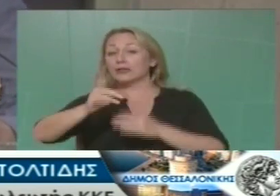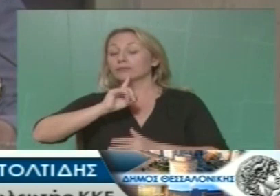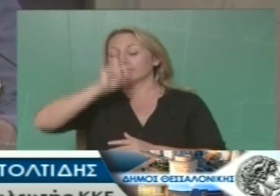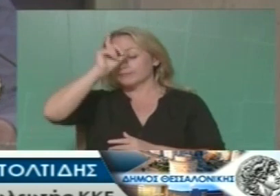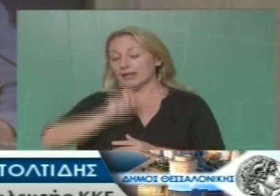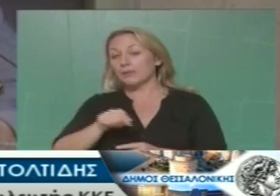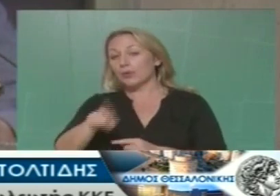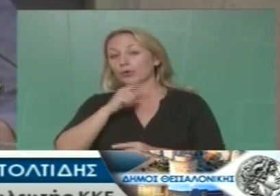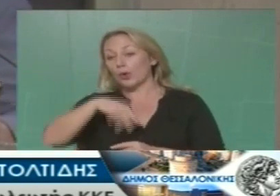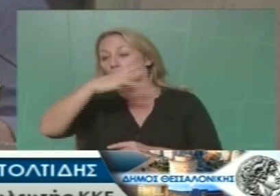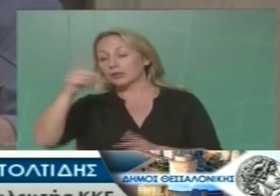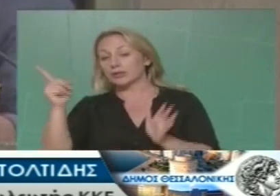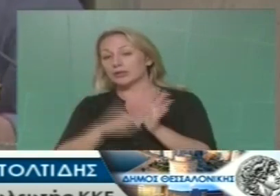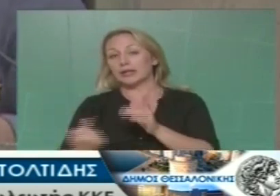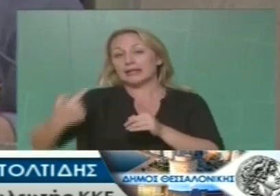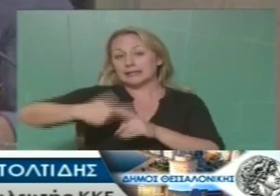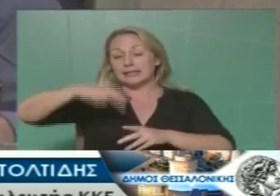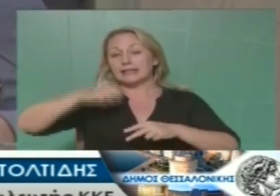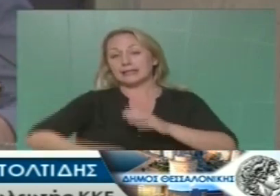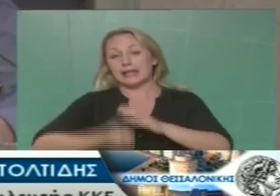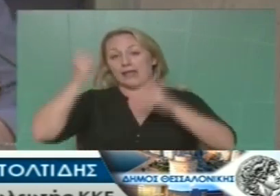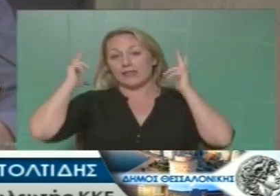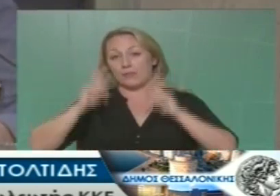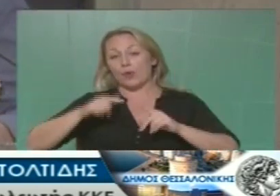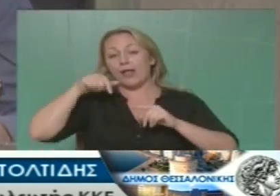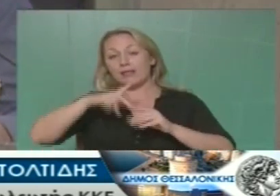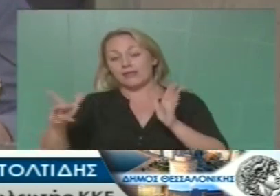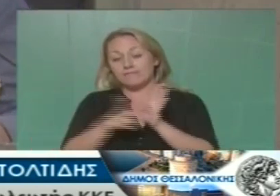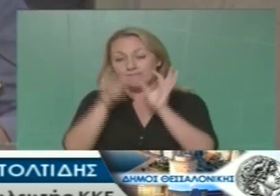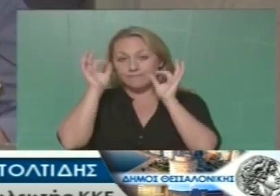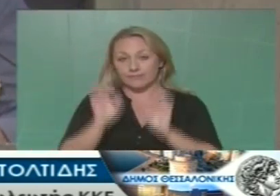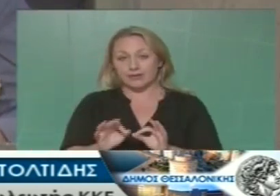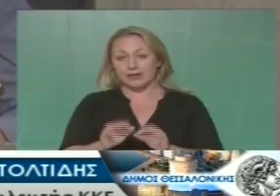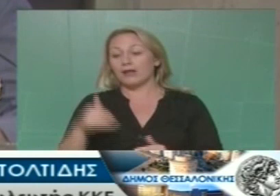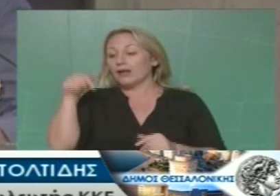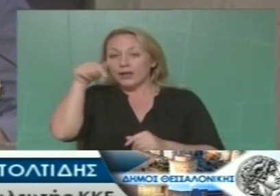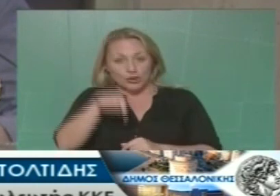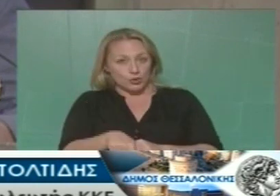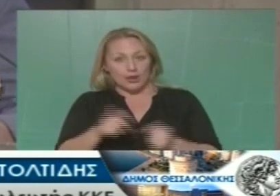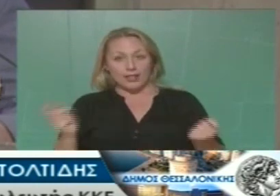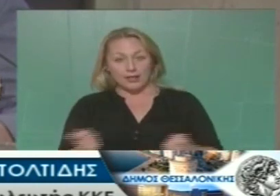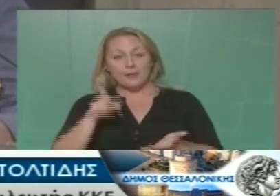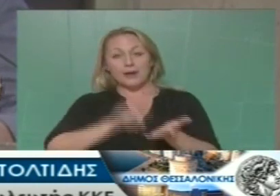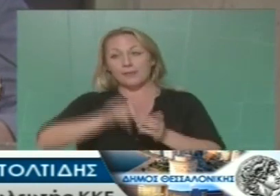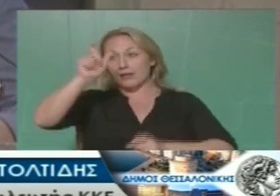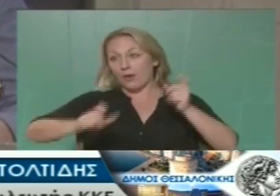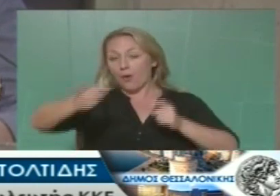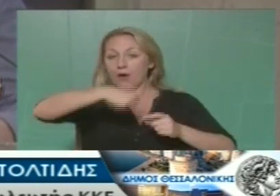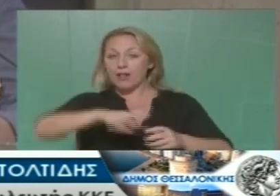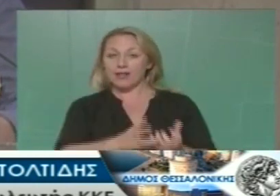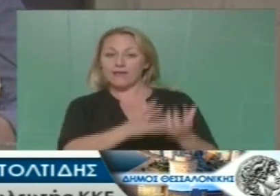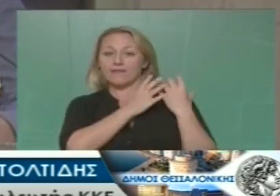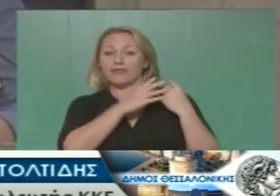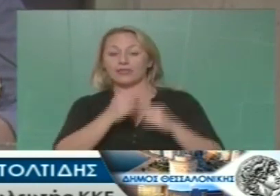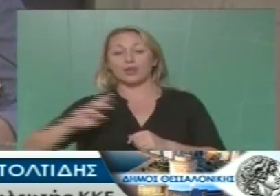ομοθεσία του ΣΥΡΙΖΑ και την εκτέλεση τώρα της Ν.Δ. Εδώ που έφτασαν τα πράγματα ο καθένας πρέπει να πάρει την ευθύνη του η